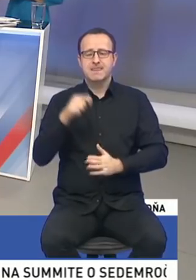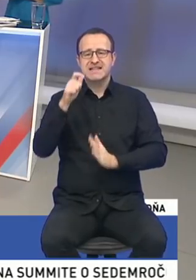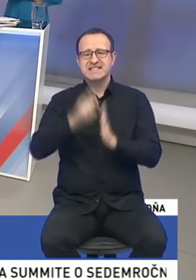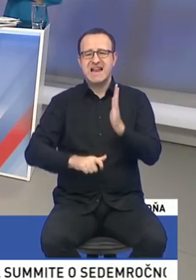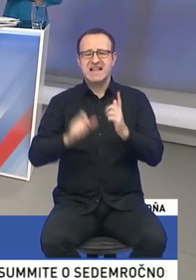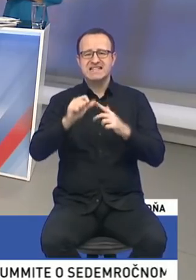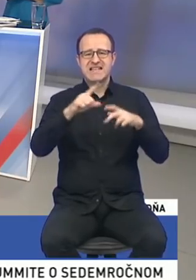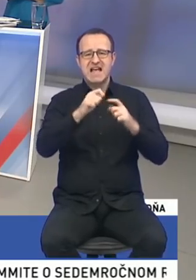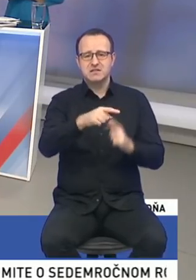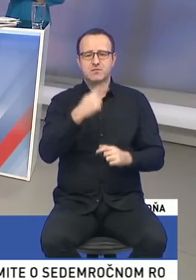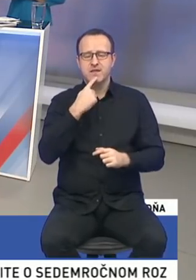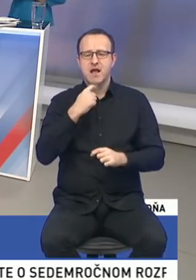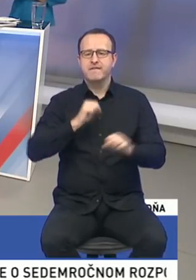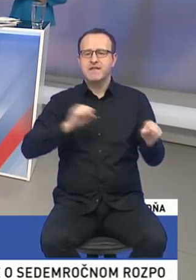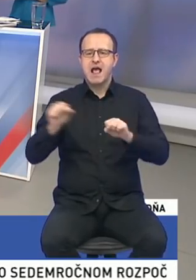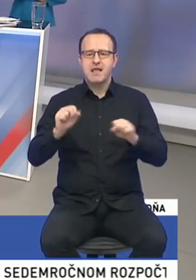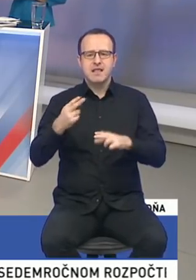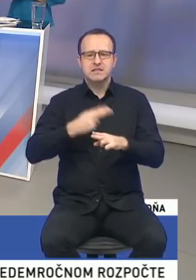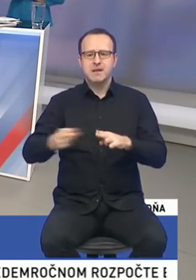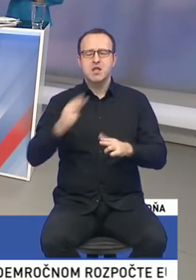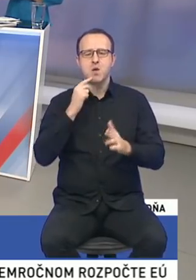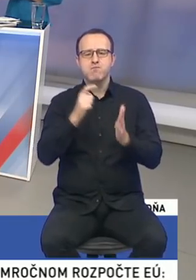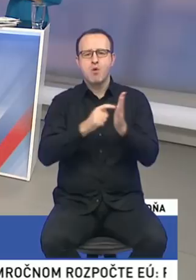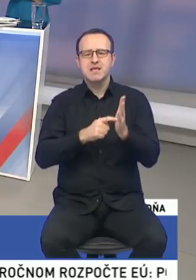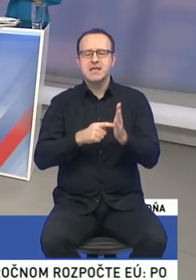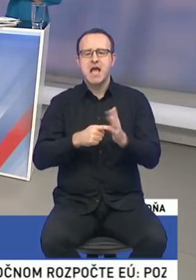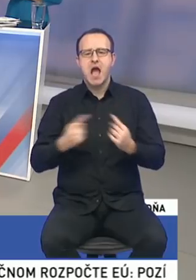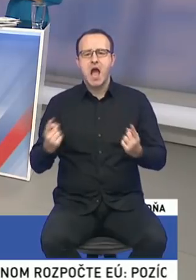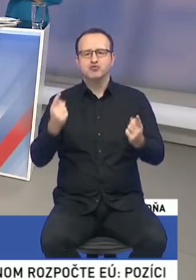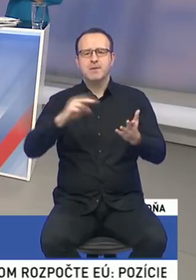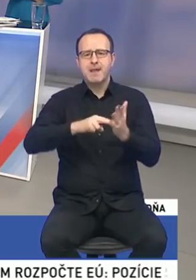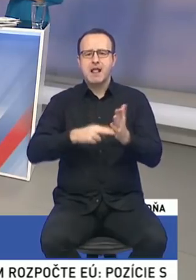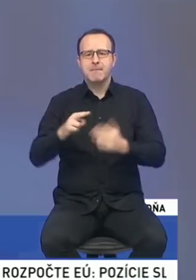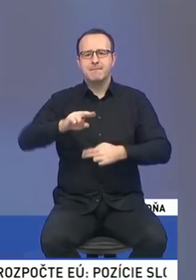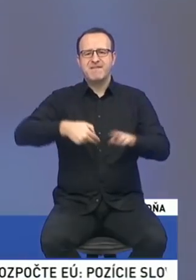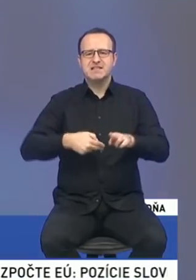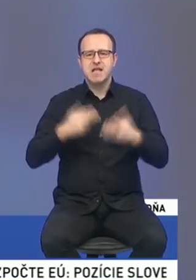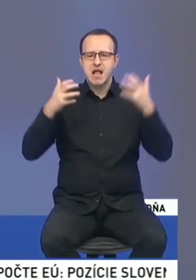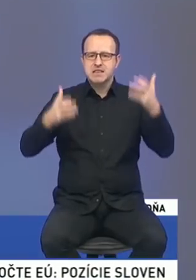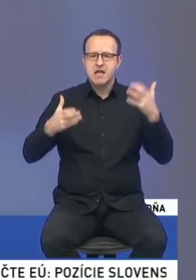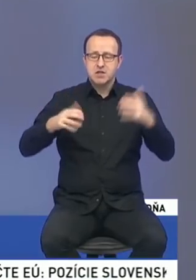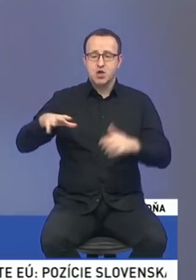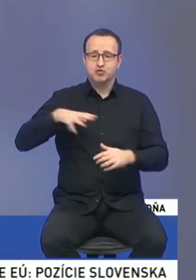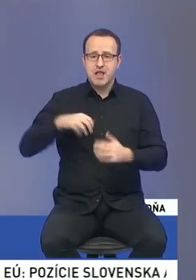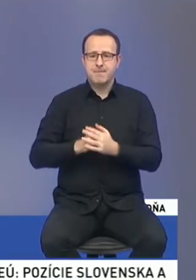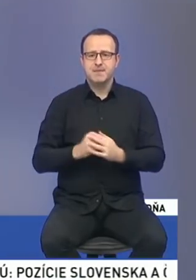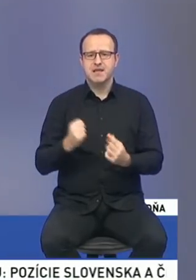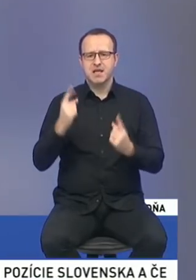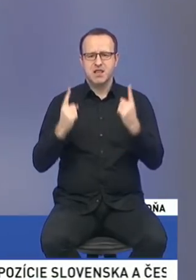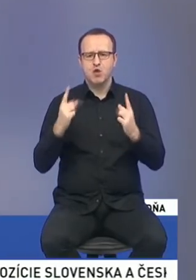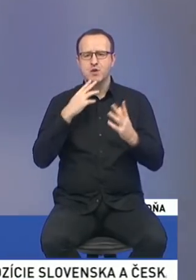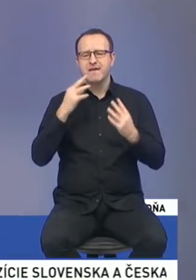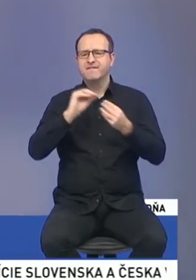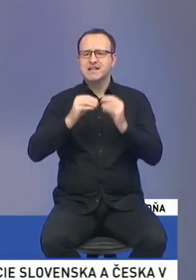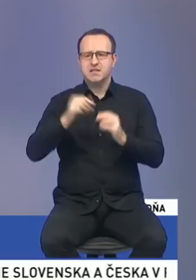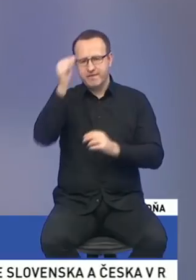že vláda si neplní vody akčného plánu na prevenciu a elimináciu násilia na ženách. Vymenovala pani Saková. Čiže ako